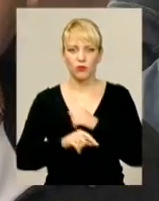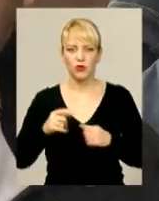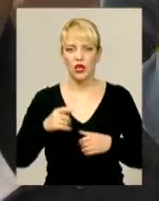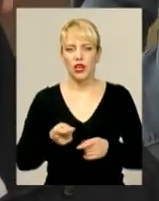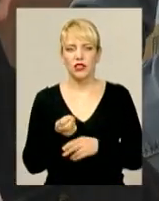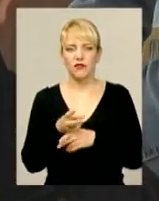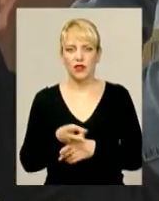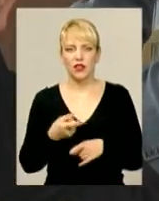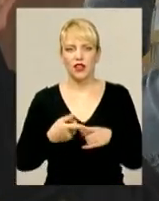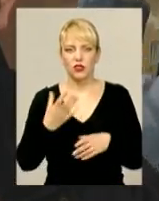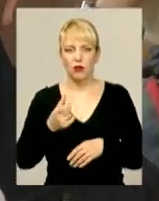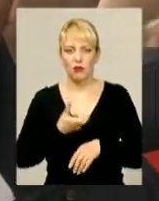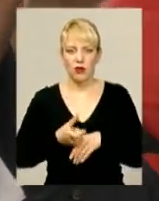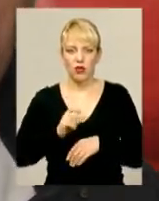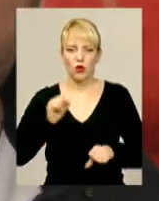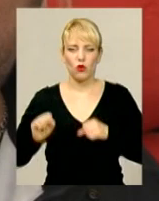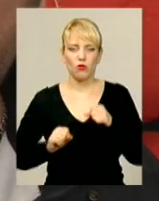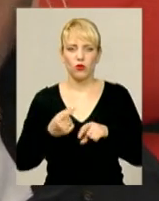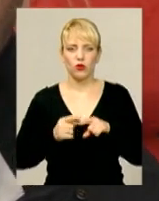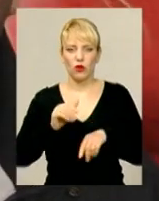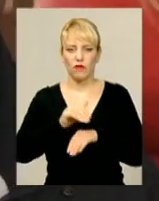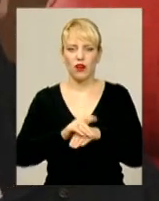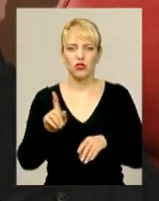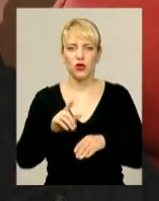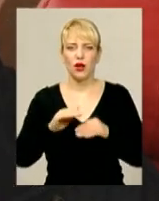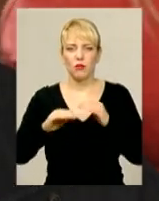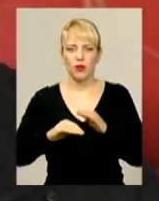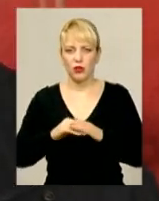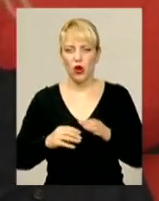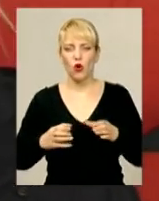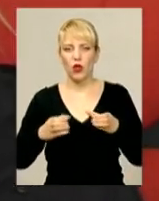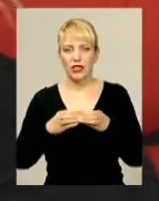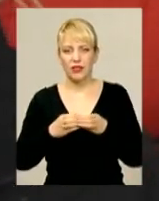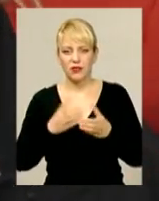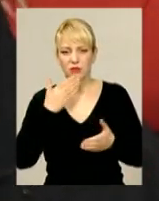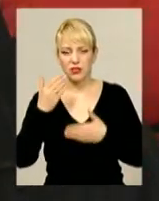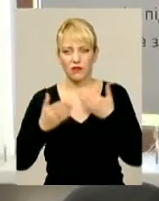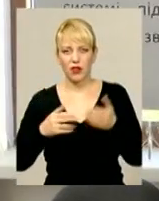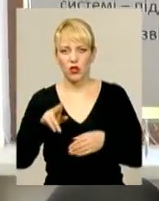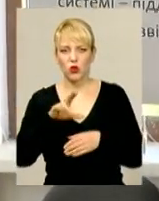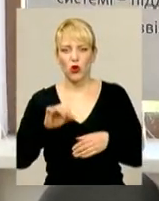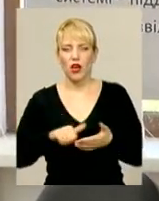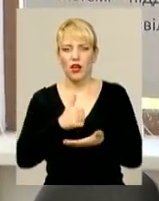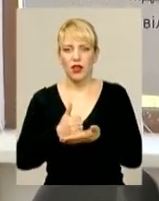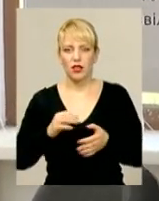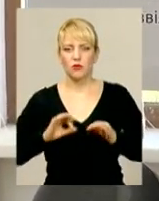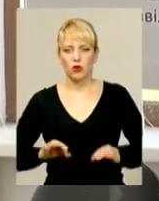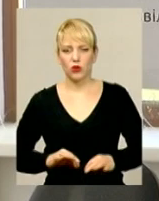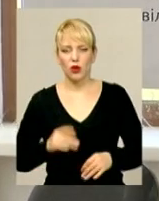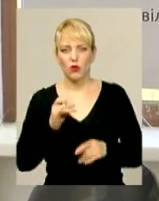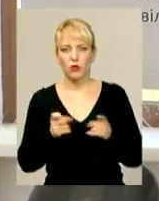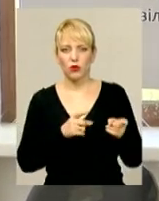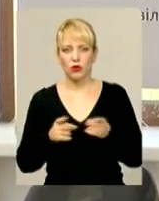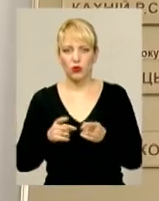ще більше їх обурив той факт, що під колективним зверненням від регіональних прокуратур до генпрокурора про начебто підготовку Давіда Сакварелідзе